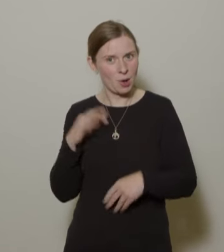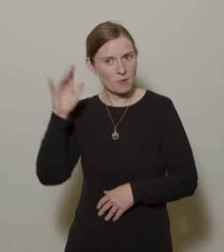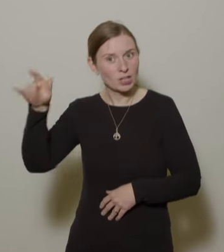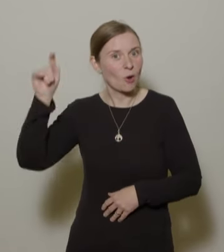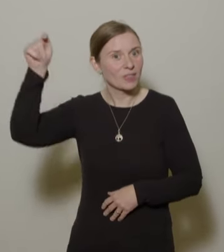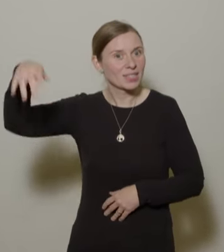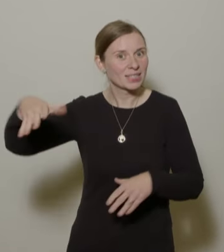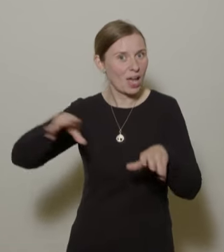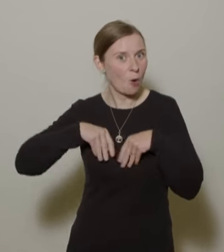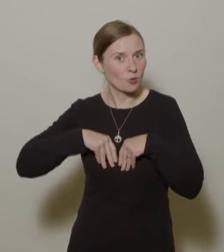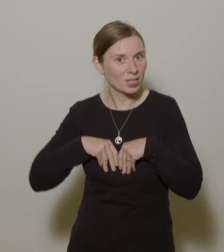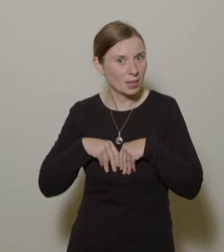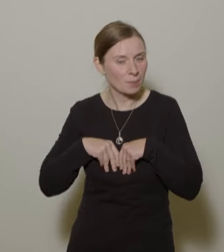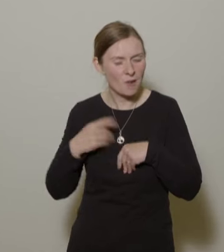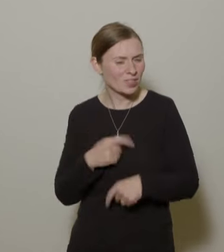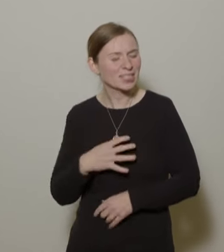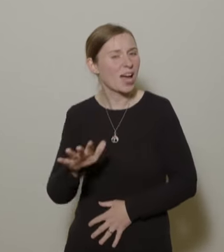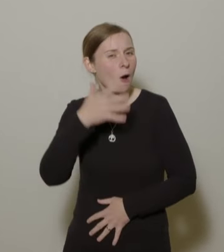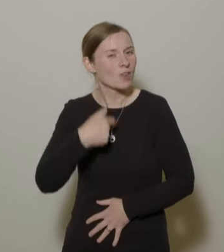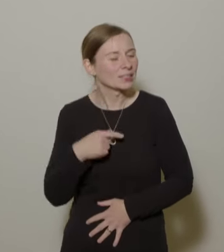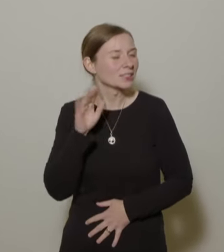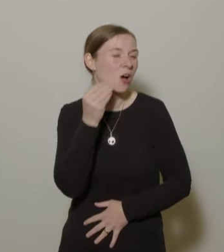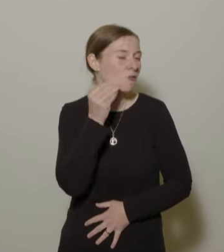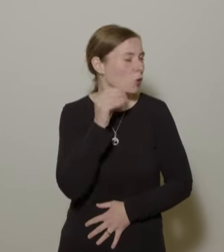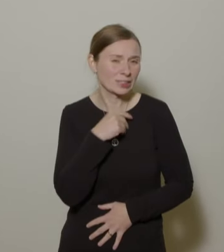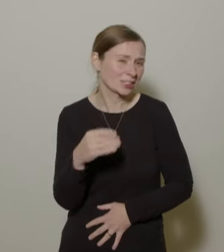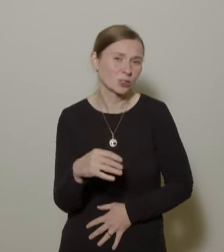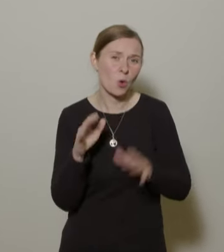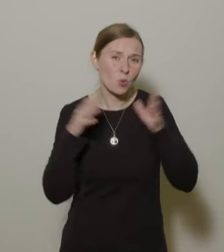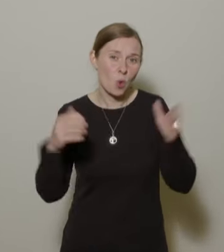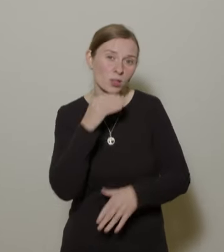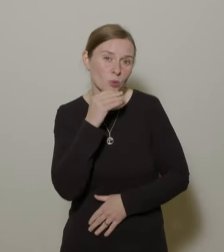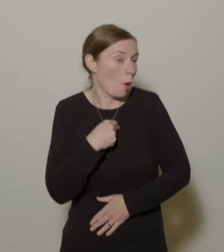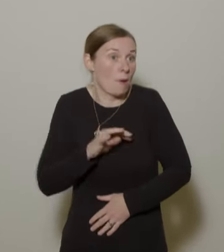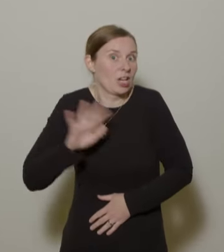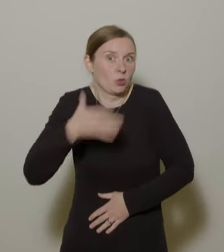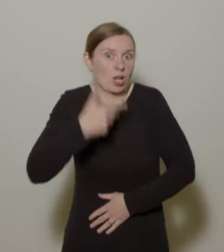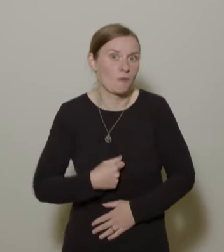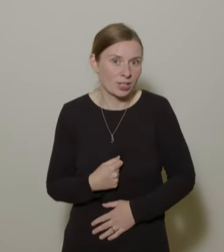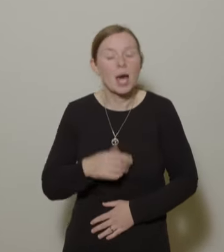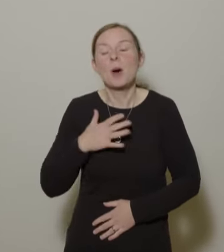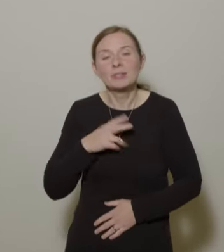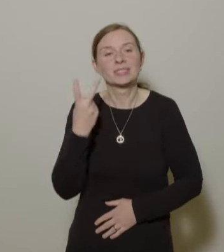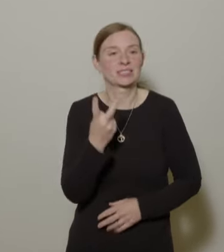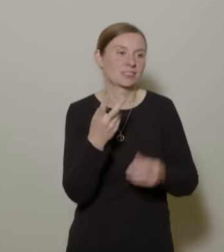ihre Wohnung nicht umfassend groß ist, vielleicht auch nicht. Ich finde, das sind zwei gute Lösungsansätze. Danke. hierzu. die dafür angefangen hat. Danke.